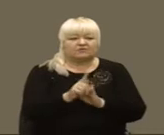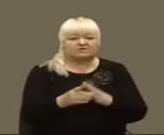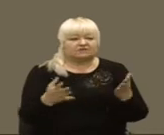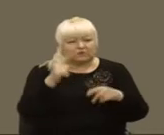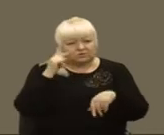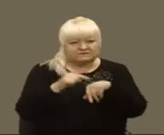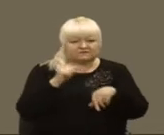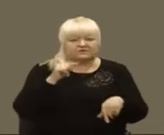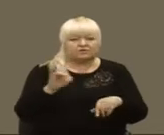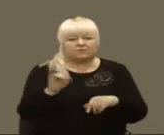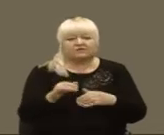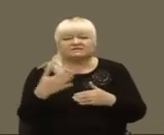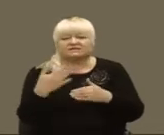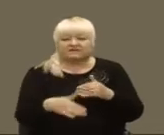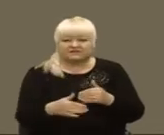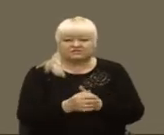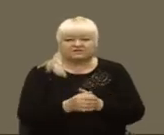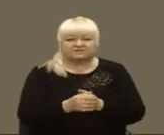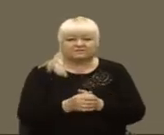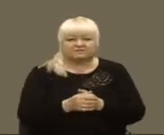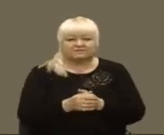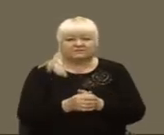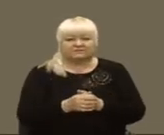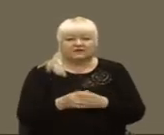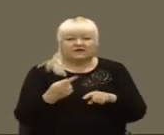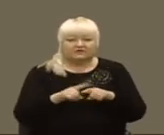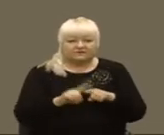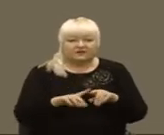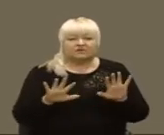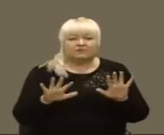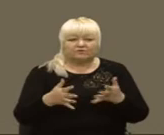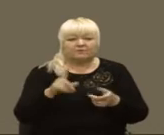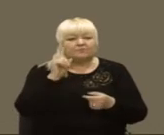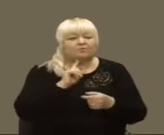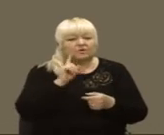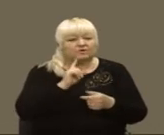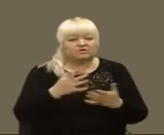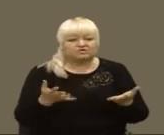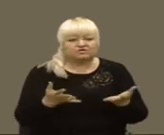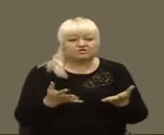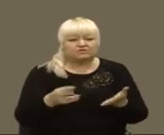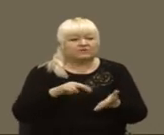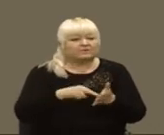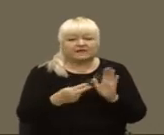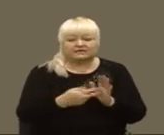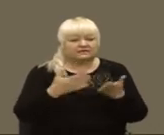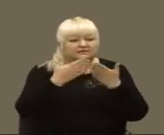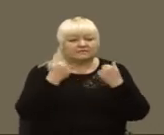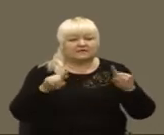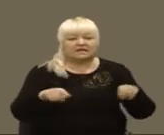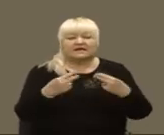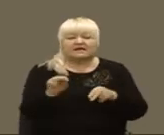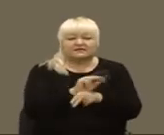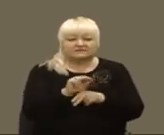свідомо почати і завершити. От, в даному випадку, поки що в планах немає